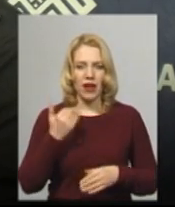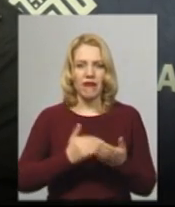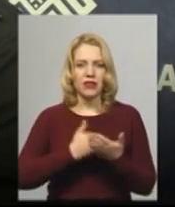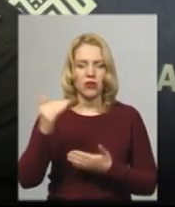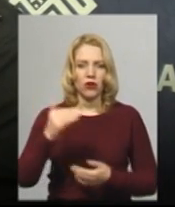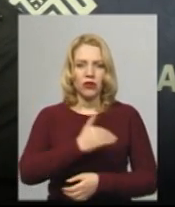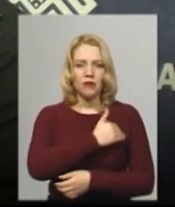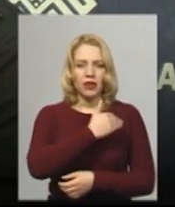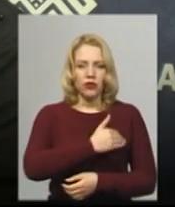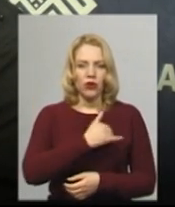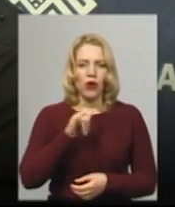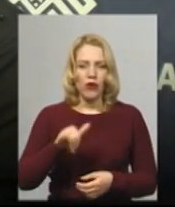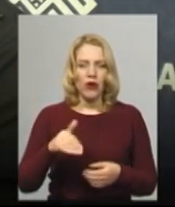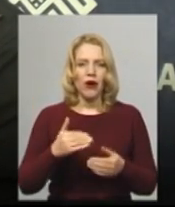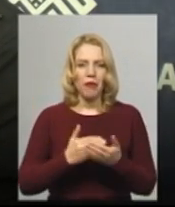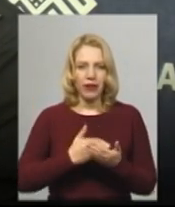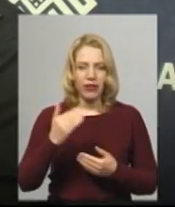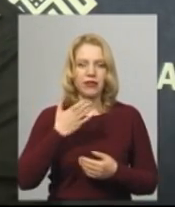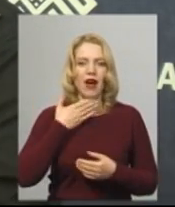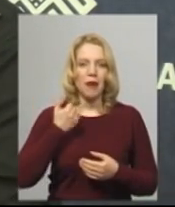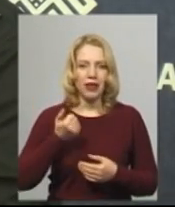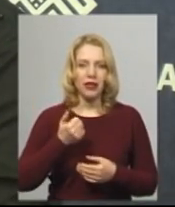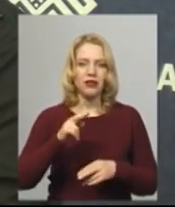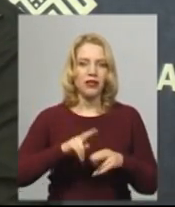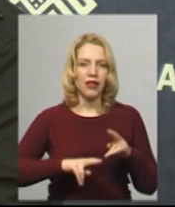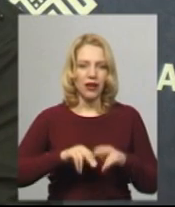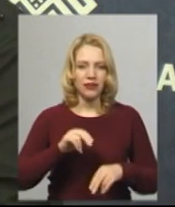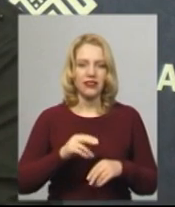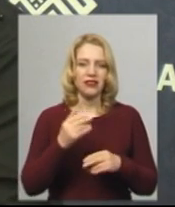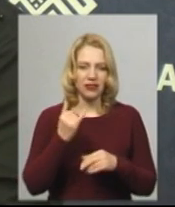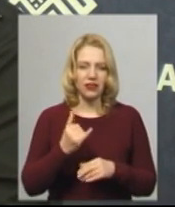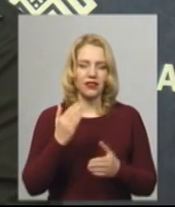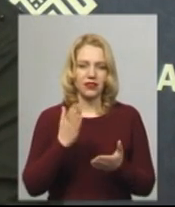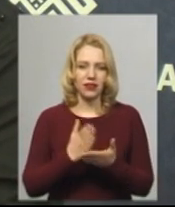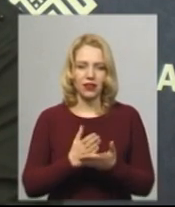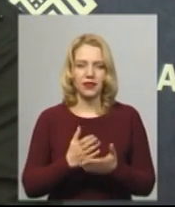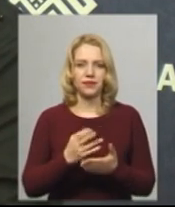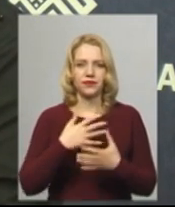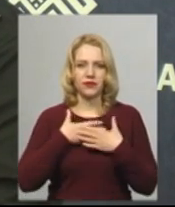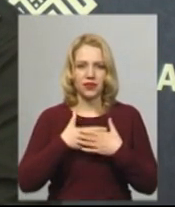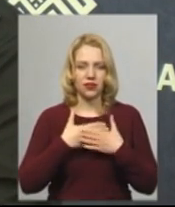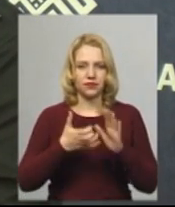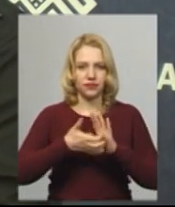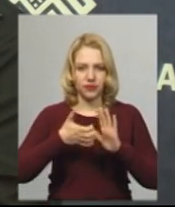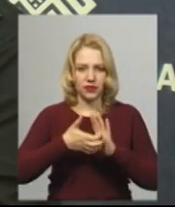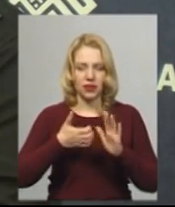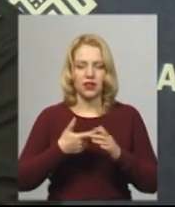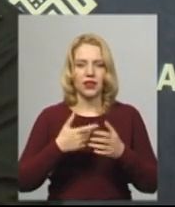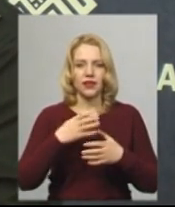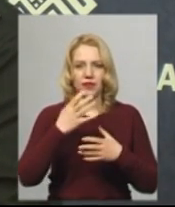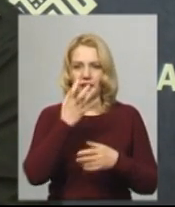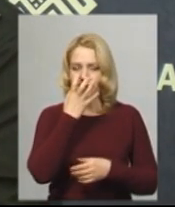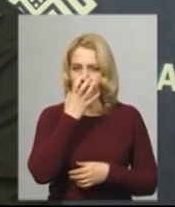температури, в нього підвищився апетит, настрій. Ще є явище дихальної недостатності, він на кисневій